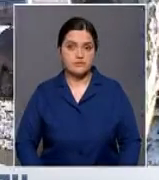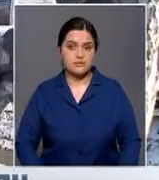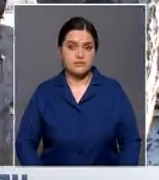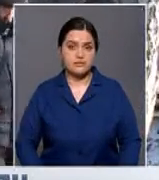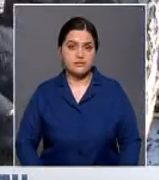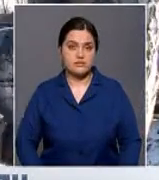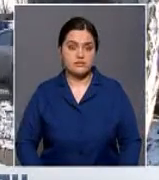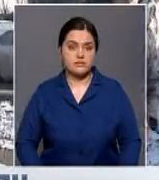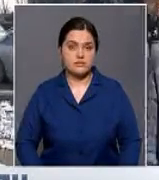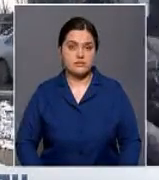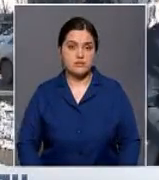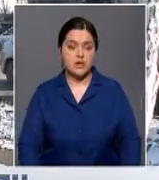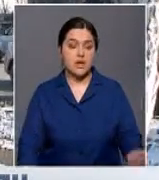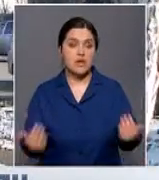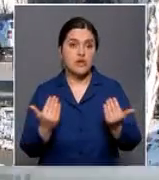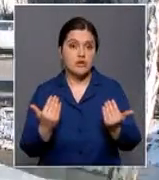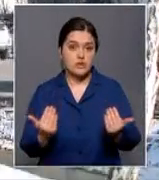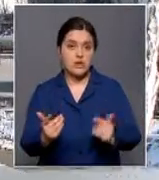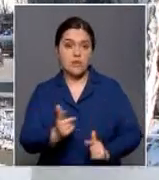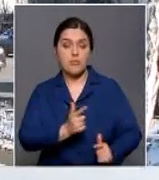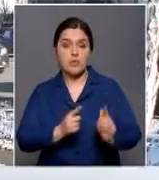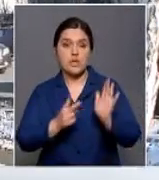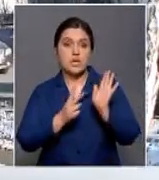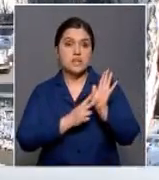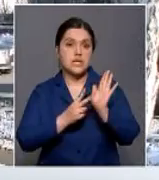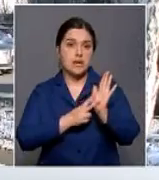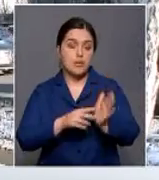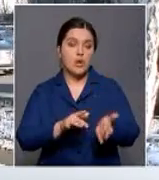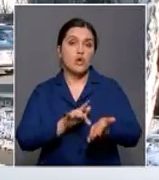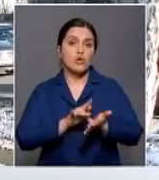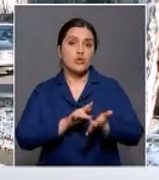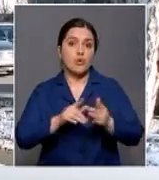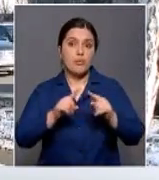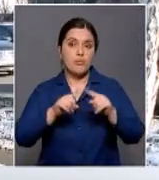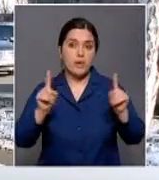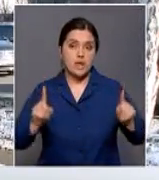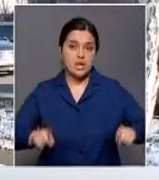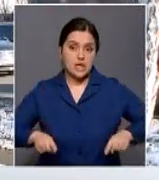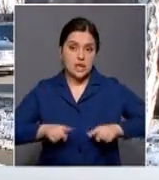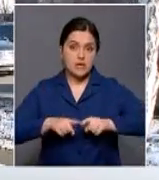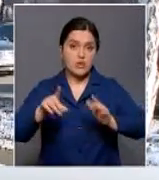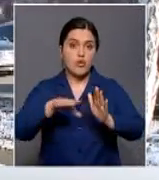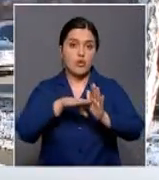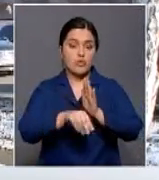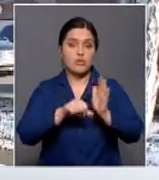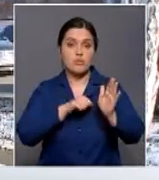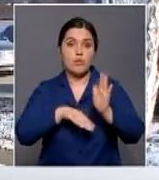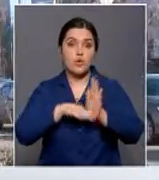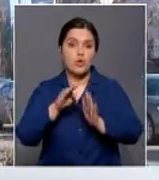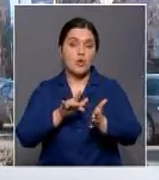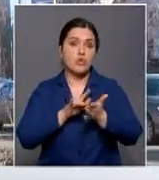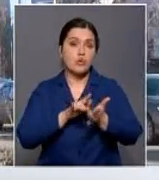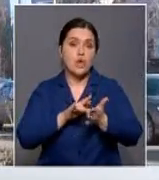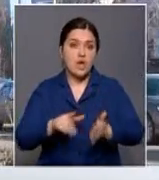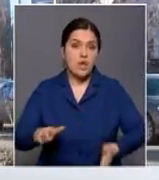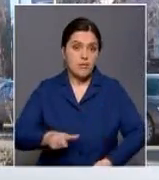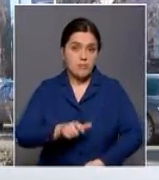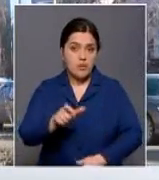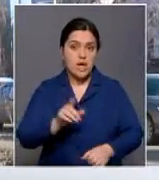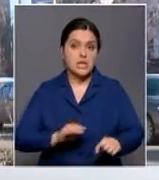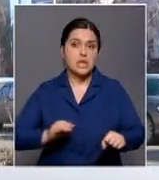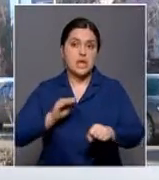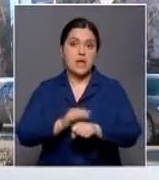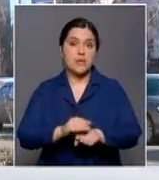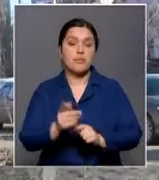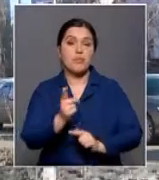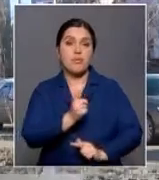Сейчас подготовлены 7 основных турпакетов, куда вошли лучших 30 туристских маршрутов. Дополнительно подготовили